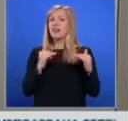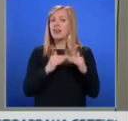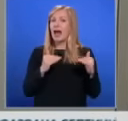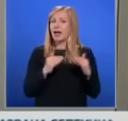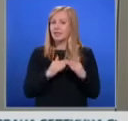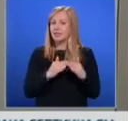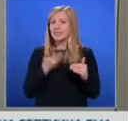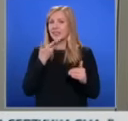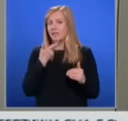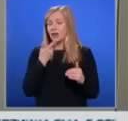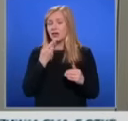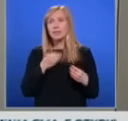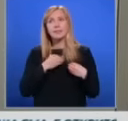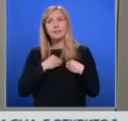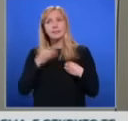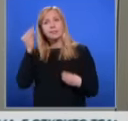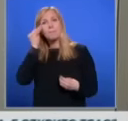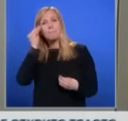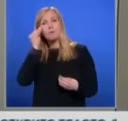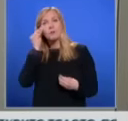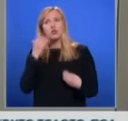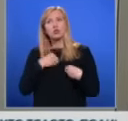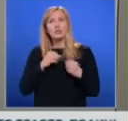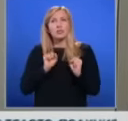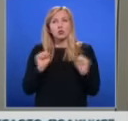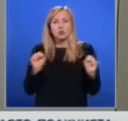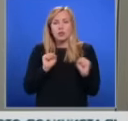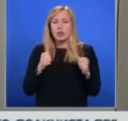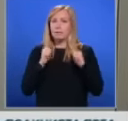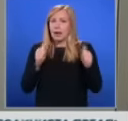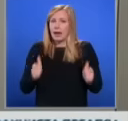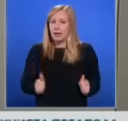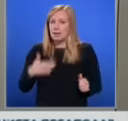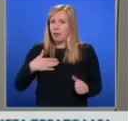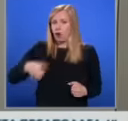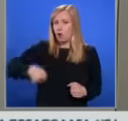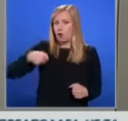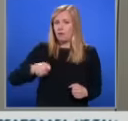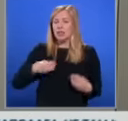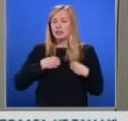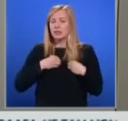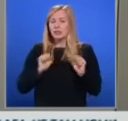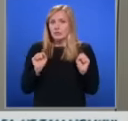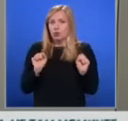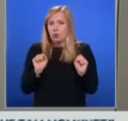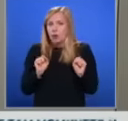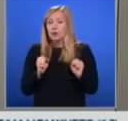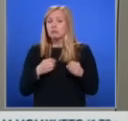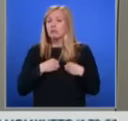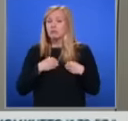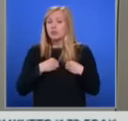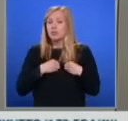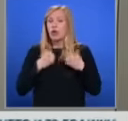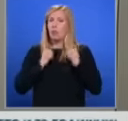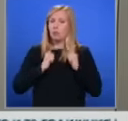Спомням си, че ми беше студено. Има храница, носех и куфар. Беше студено. Чувствах се изморен. Беше ужасно. Единственото